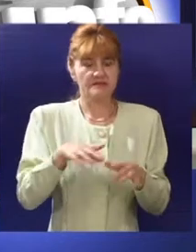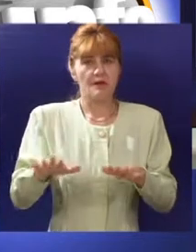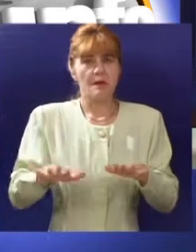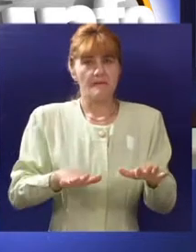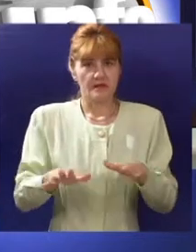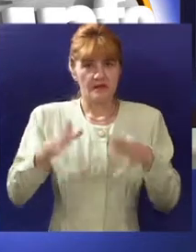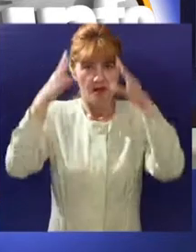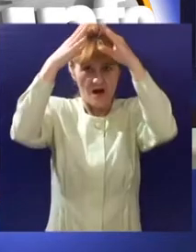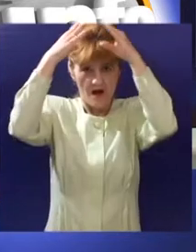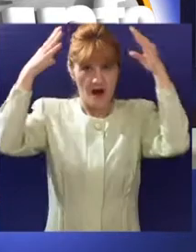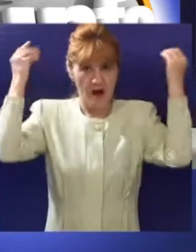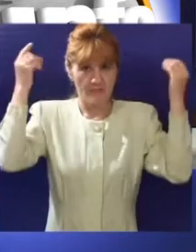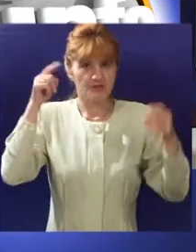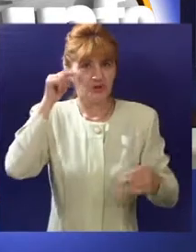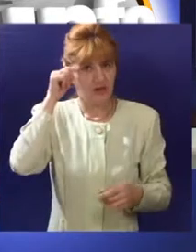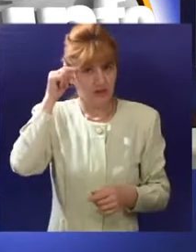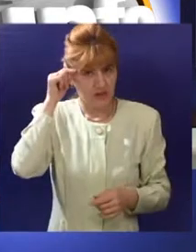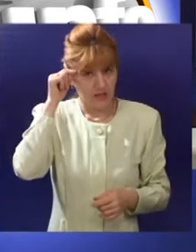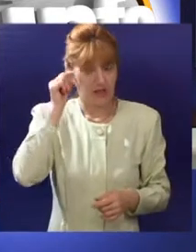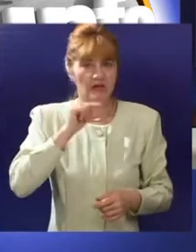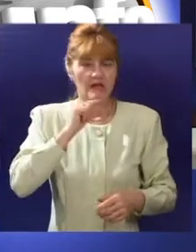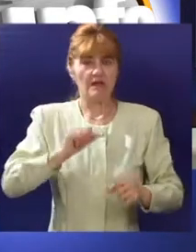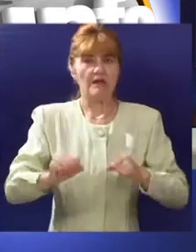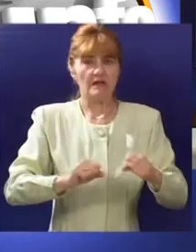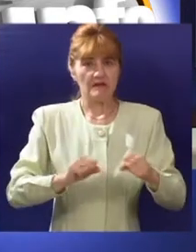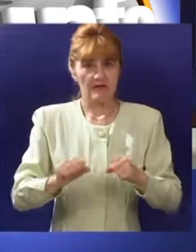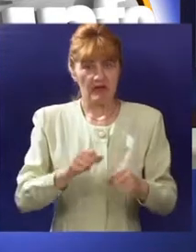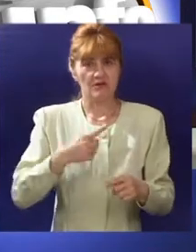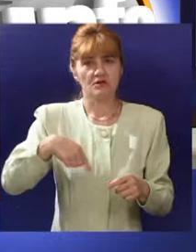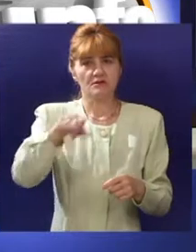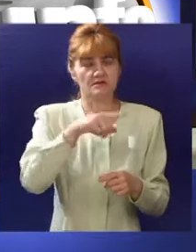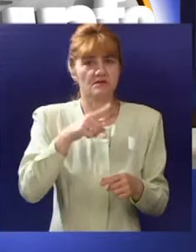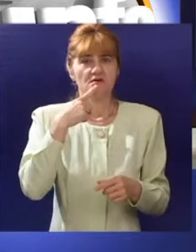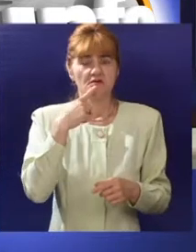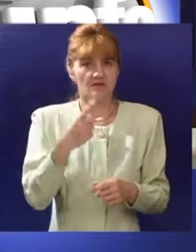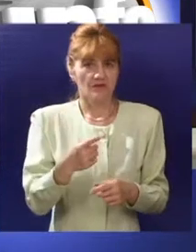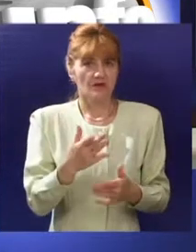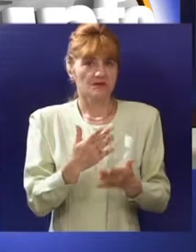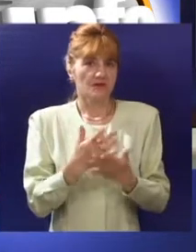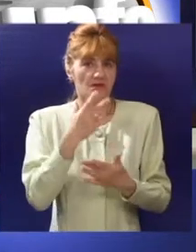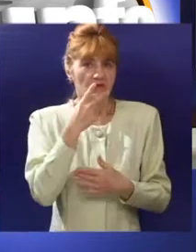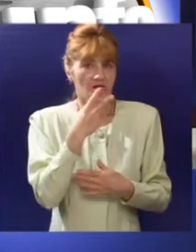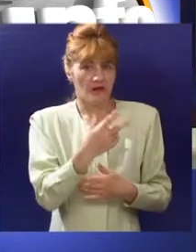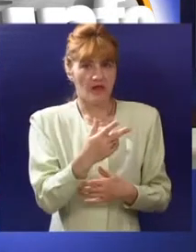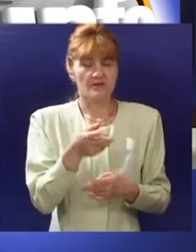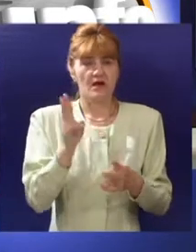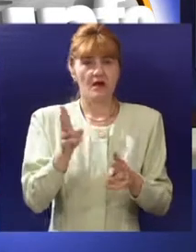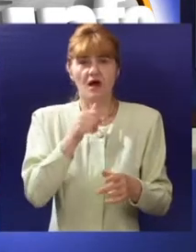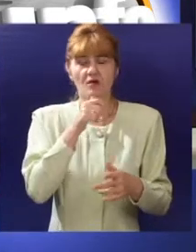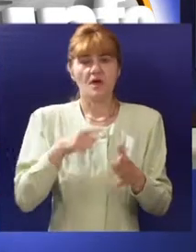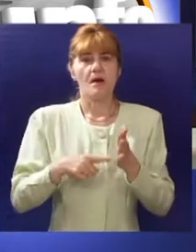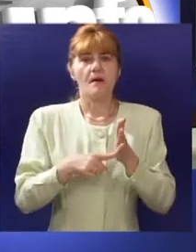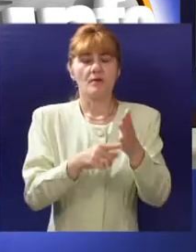Cvetković, ambasador Narodne republike Kine u Beogradu, Wei Jin Hua, i direktor uprave Carine Predrag Petronijević prisustovali su na